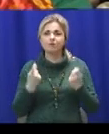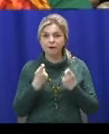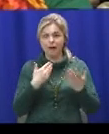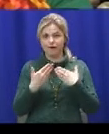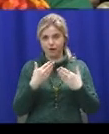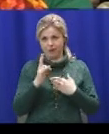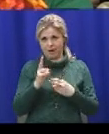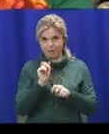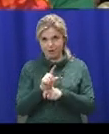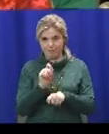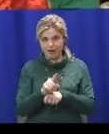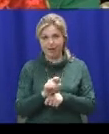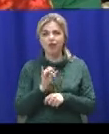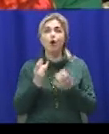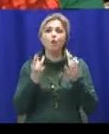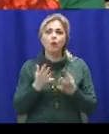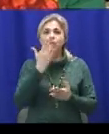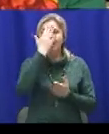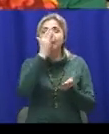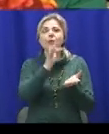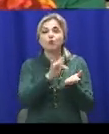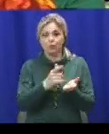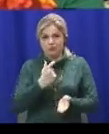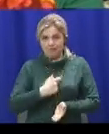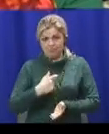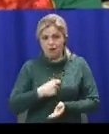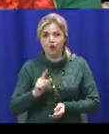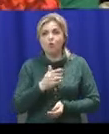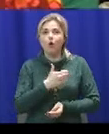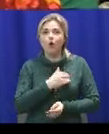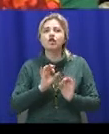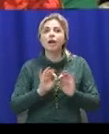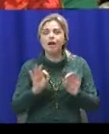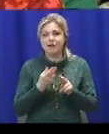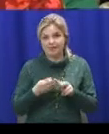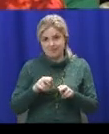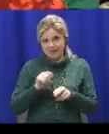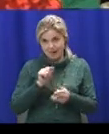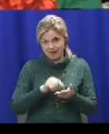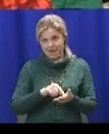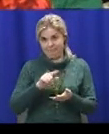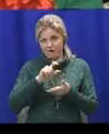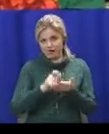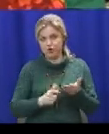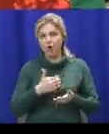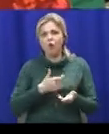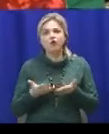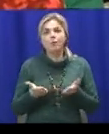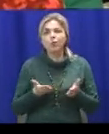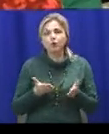завдання. Просто поставила собі таку мету, що я хочу розповісти саме цей вірш, я хочу підготуватися як